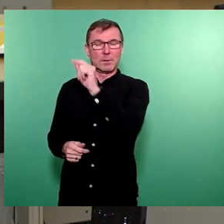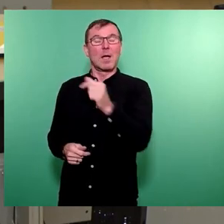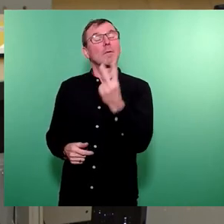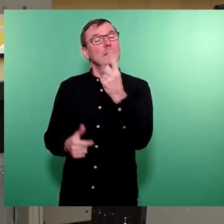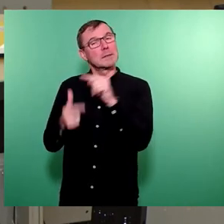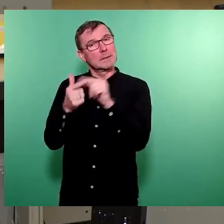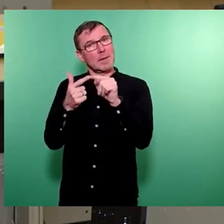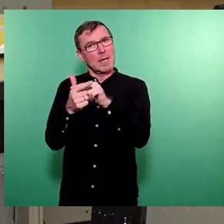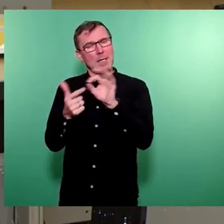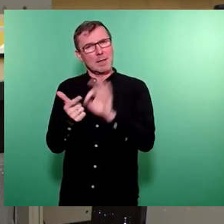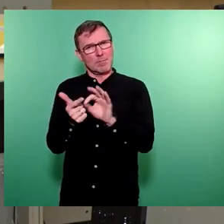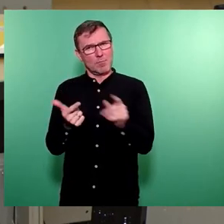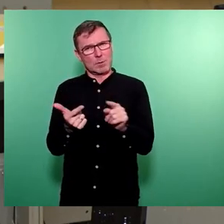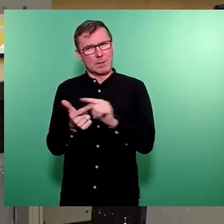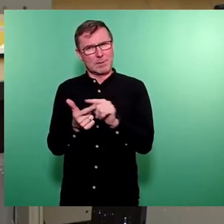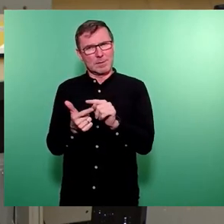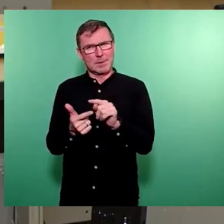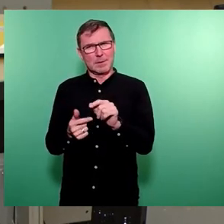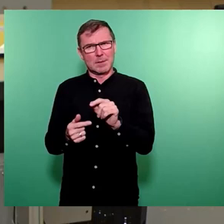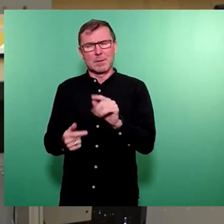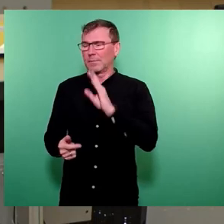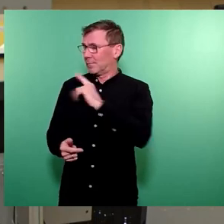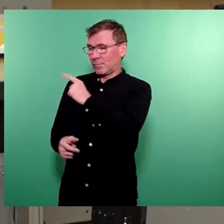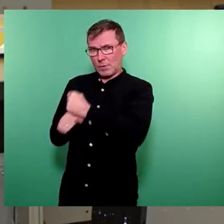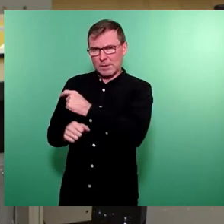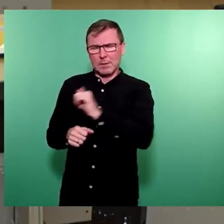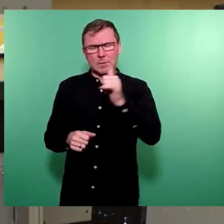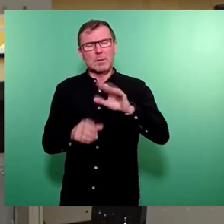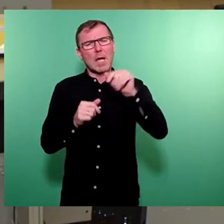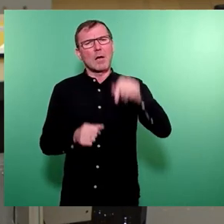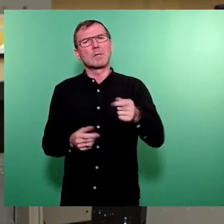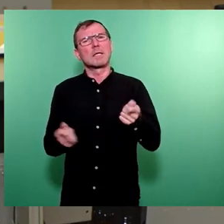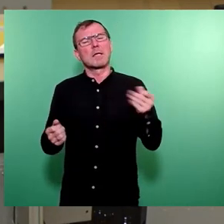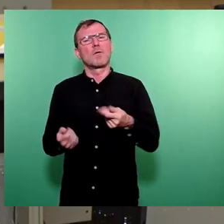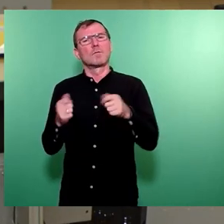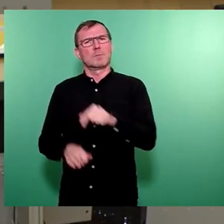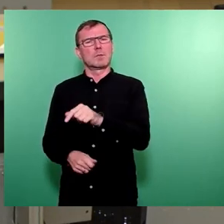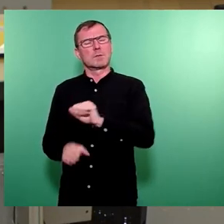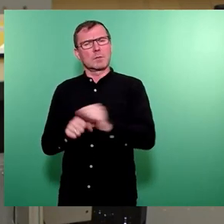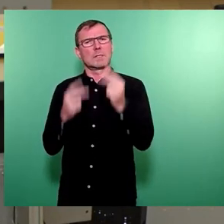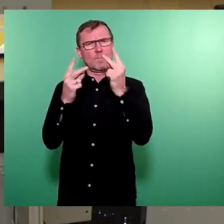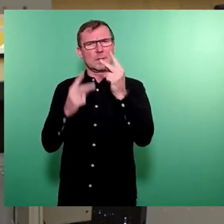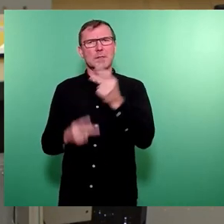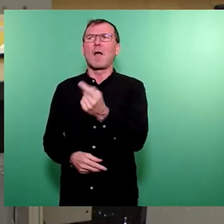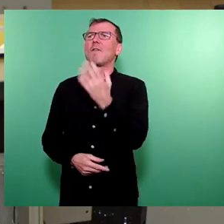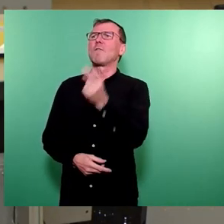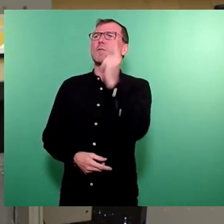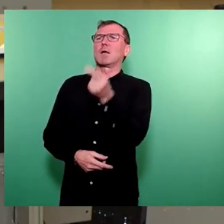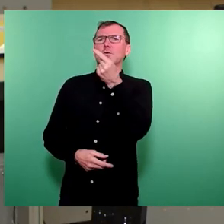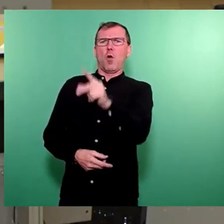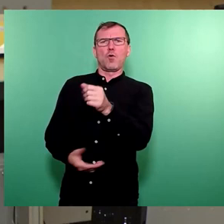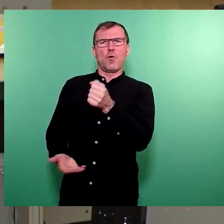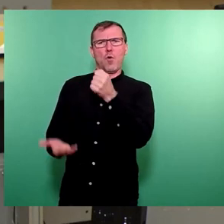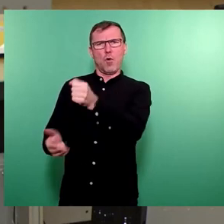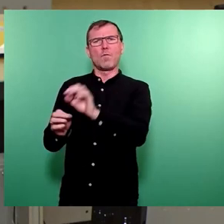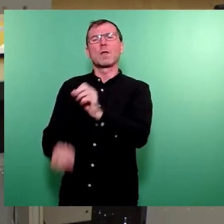wo ich sage, es macht trotzdem Sinn, jetzt vorgelegten Haushaltsumwurf zu beschließen. Das Erste ist, da stehen 50.000 Euro drin für